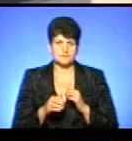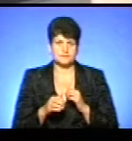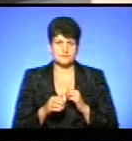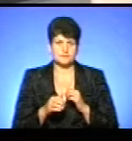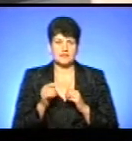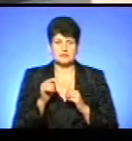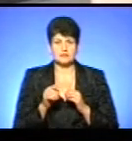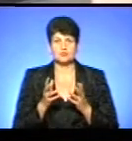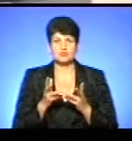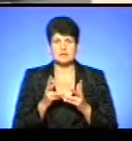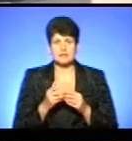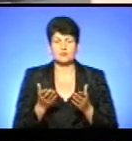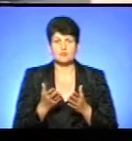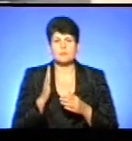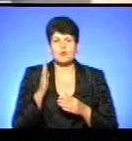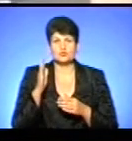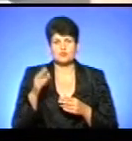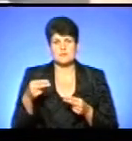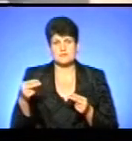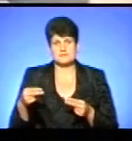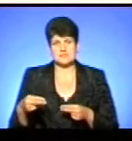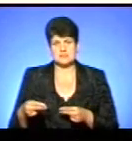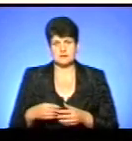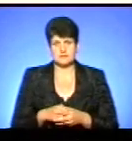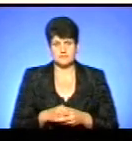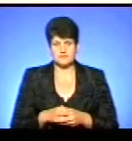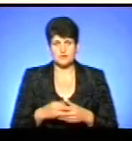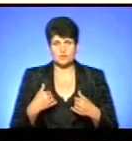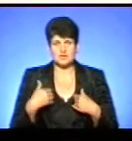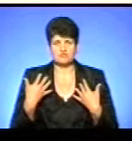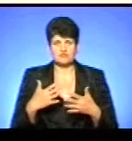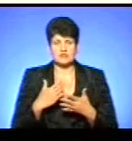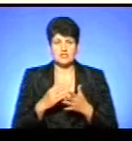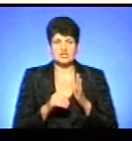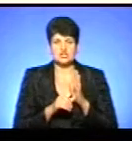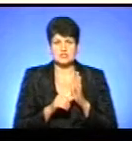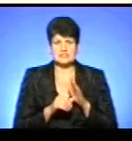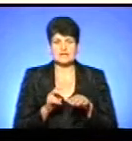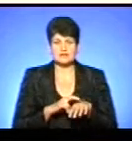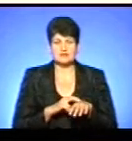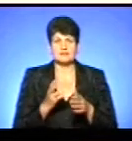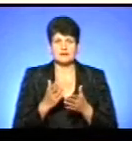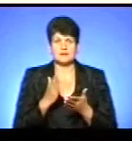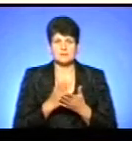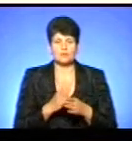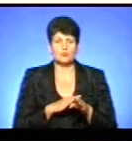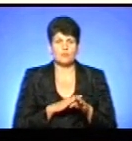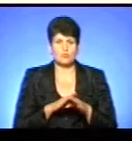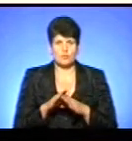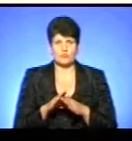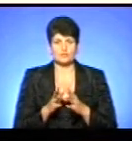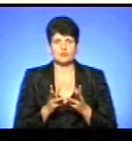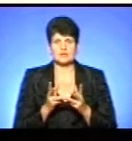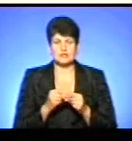На ту кількість, яку ми прогнозуємо, підписати на декларацію. У нас вже є 6 лікарів, які набрали повну максимальну кількість